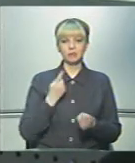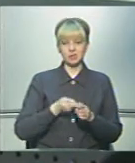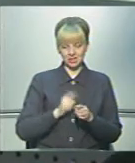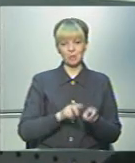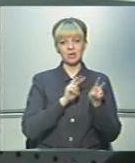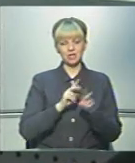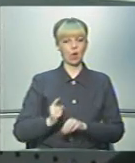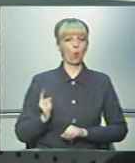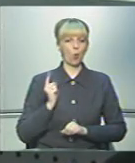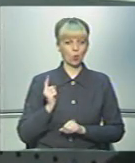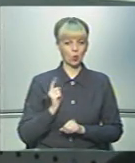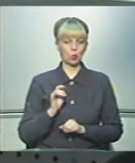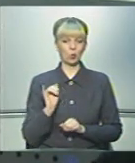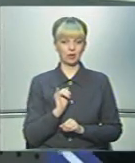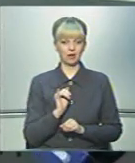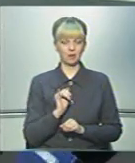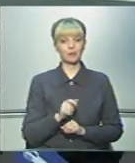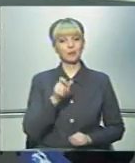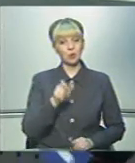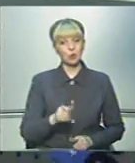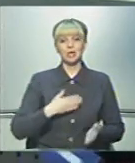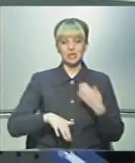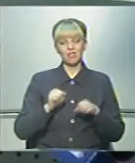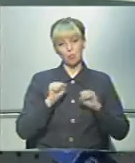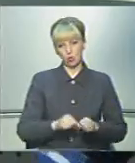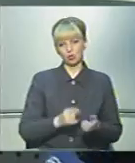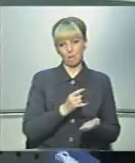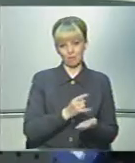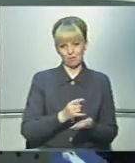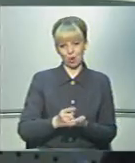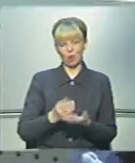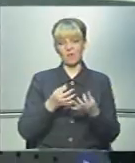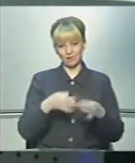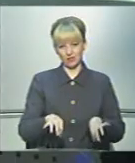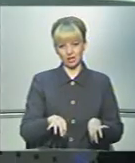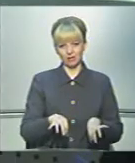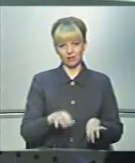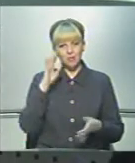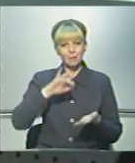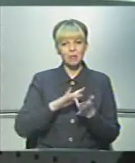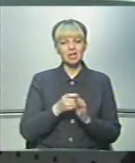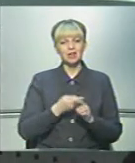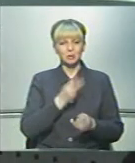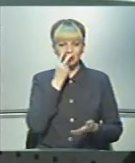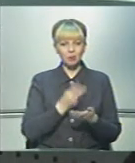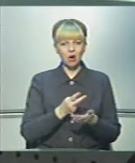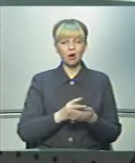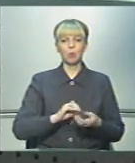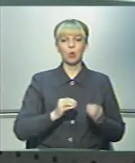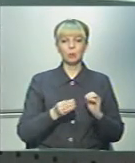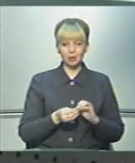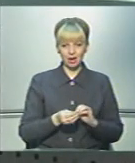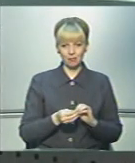слідкує охорона і людина з інвалідністю може припаркуватися вільно. Мета – це висвітлення проблем,